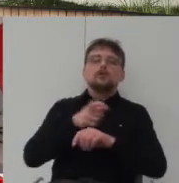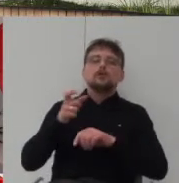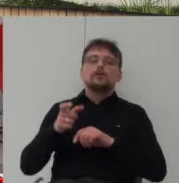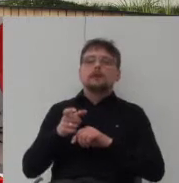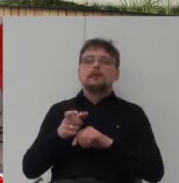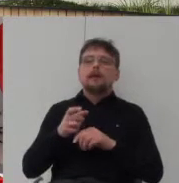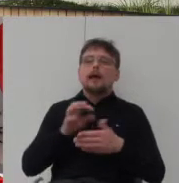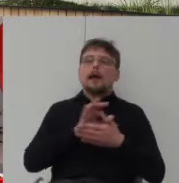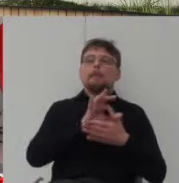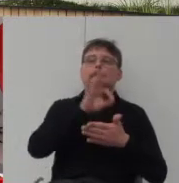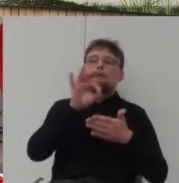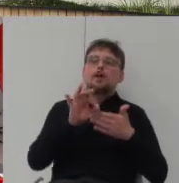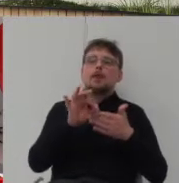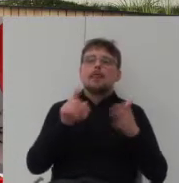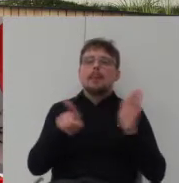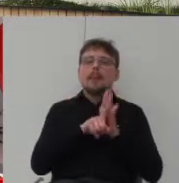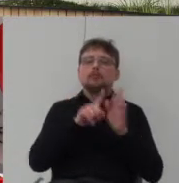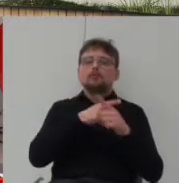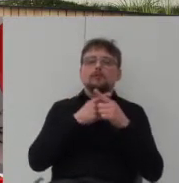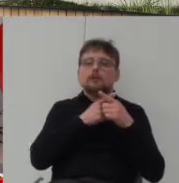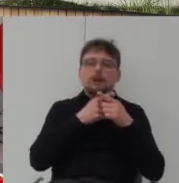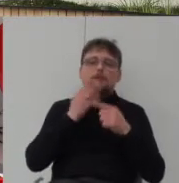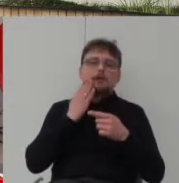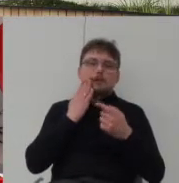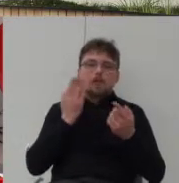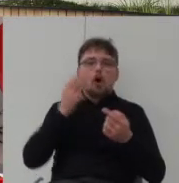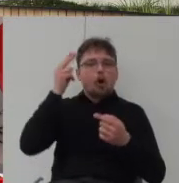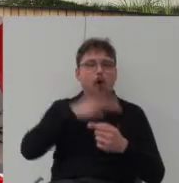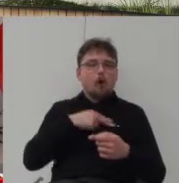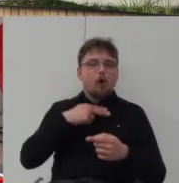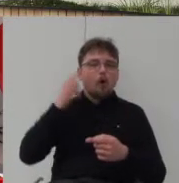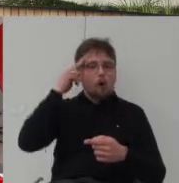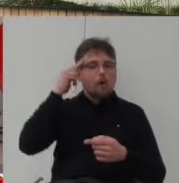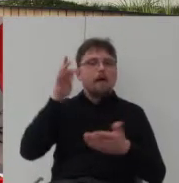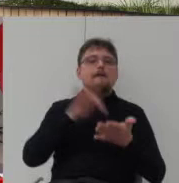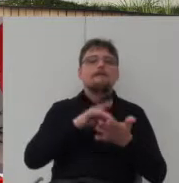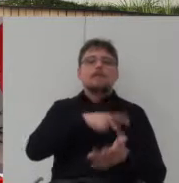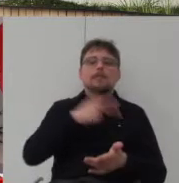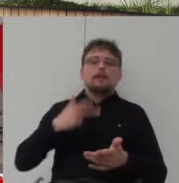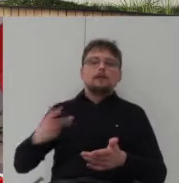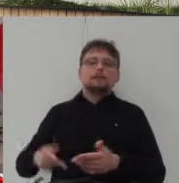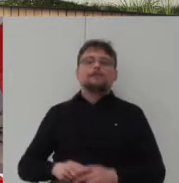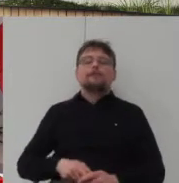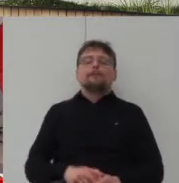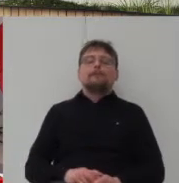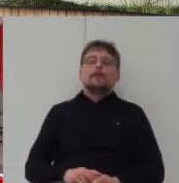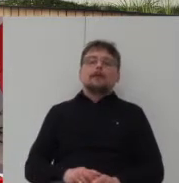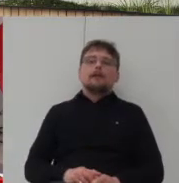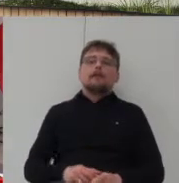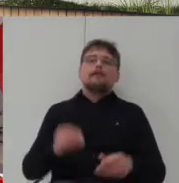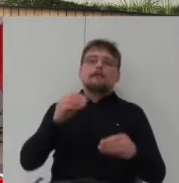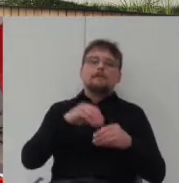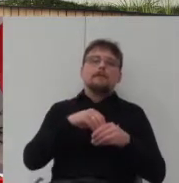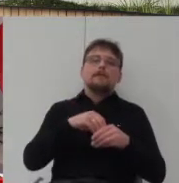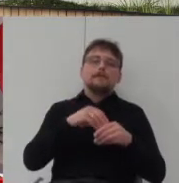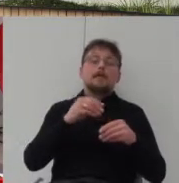zaprojektowane tak jakby dla spółdzielni mieszkalnictwo komunalne w Danii to 25%